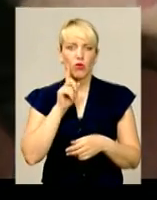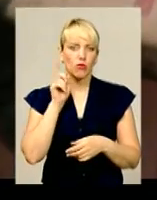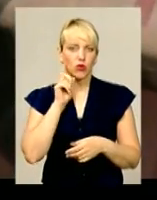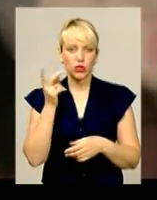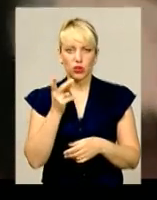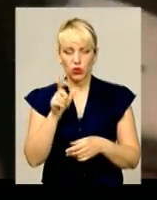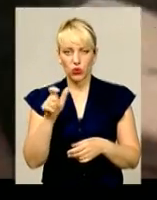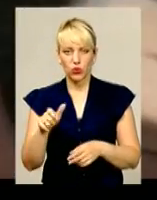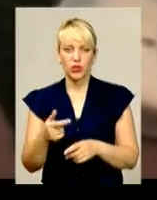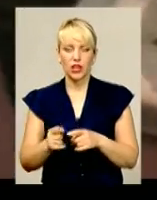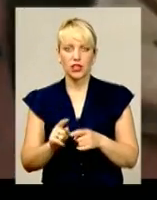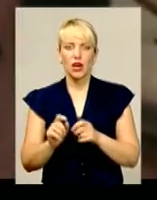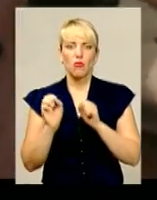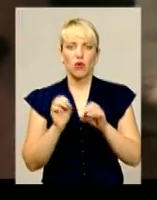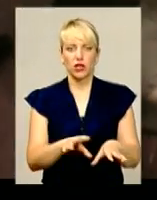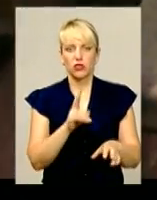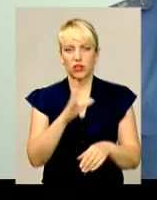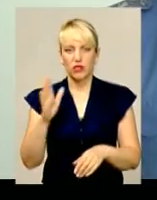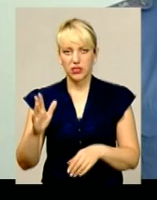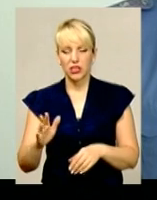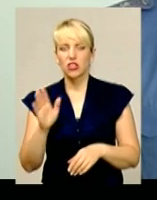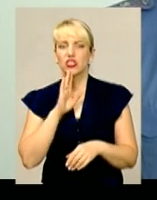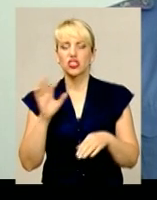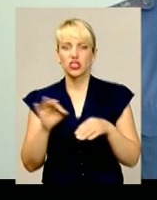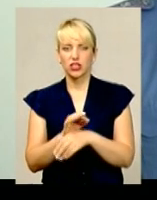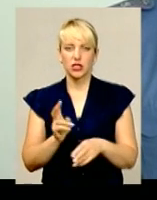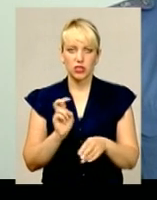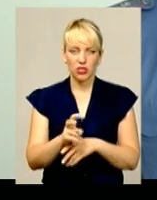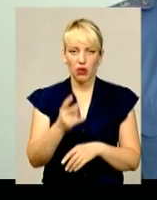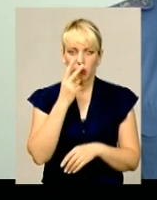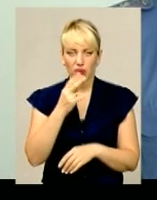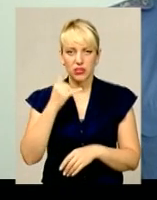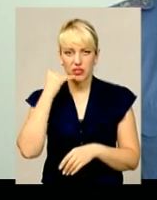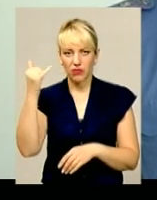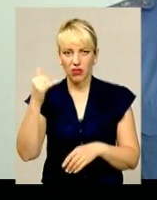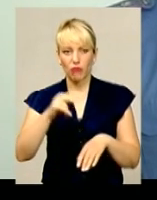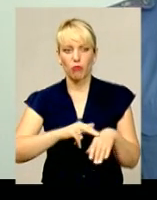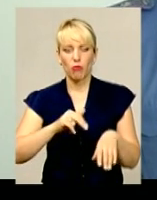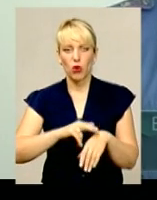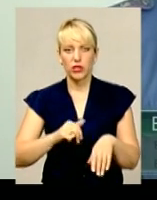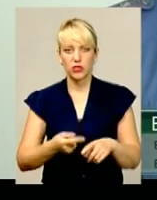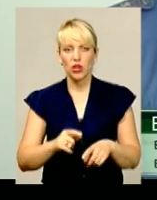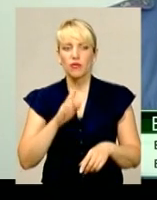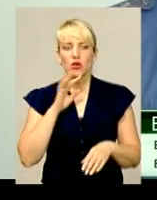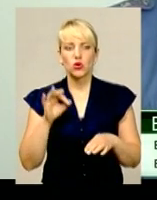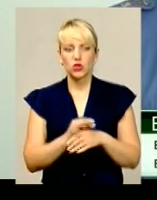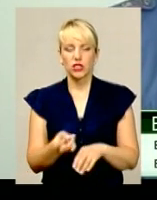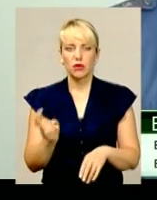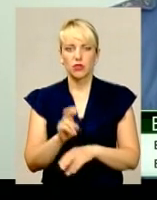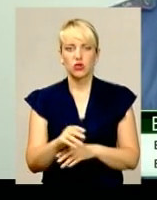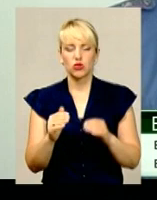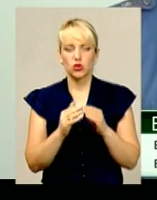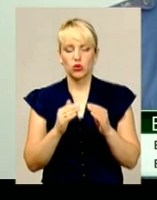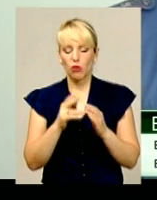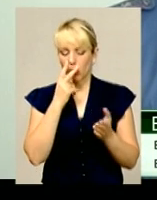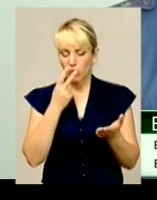дружина і одразу зателефонувала до поліції. До Славутського відділу поліції під телефону звернулася дружина, що прийшовши додому, вона